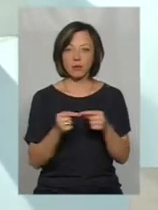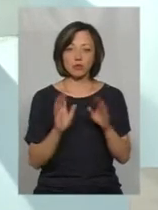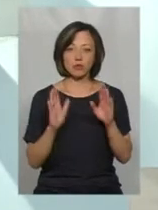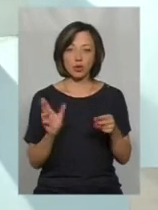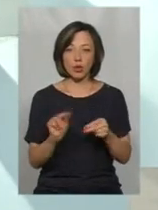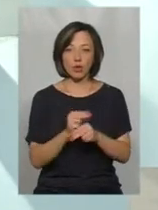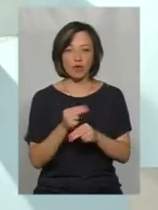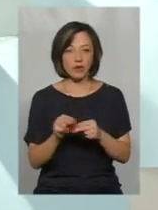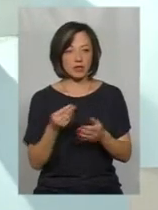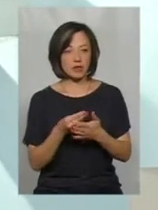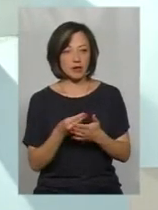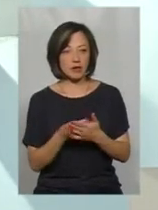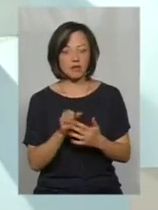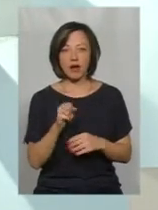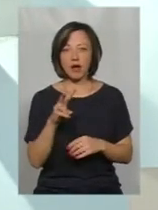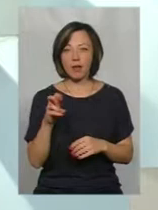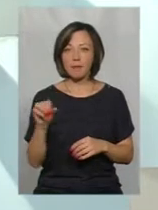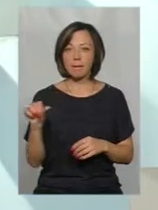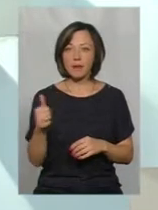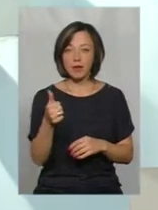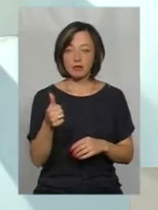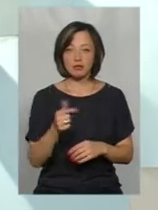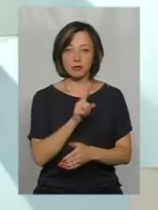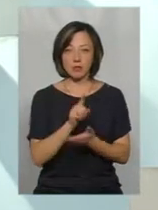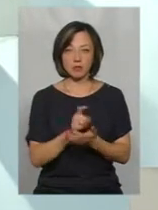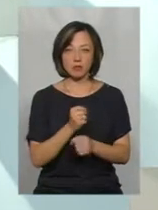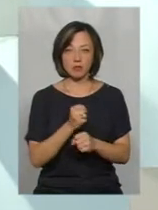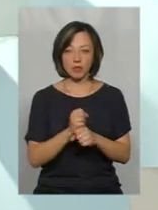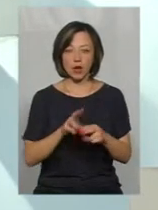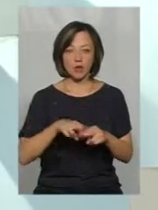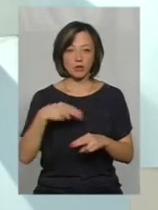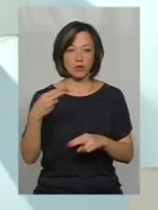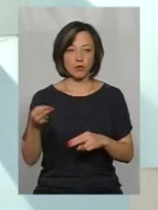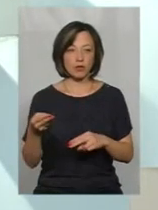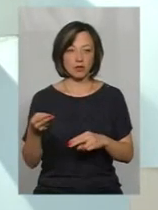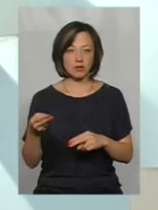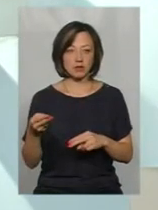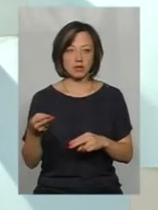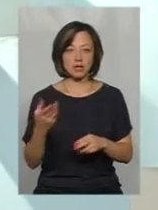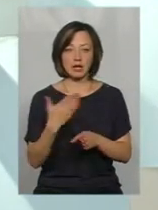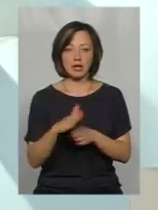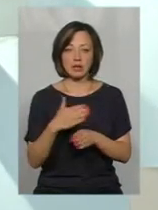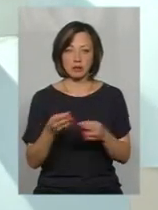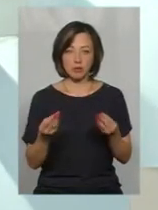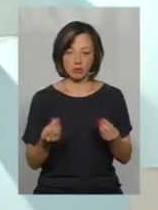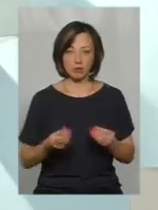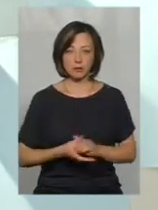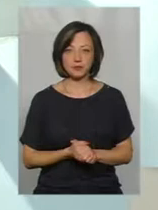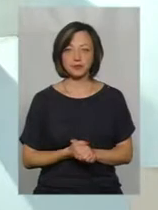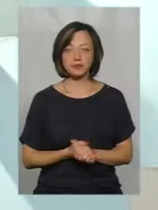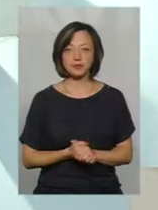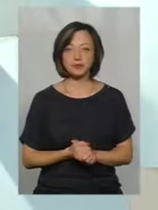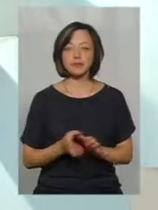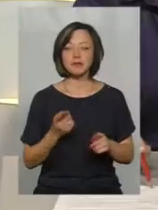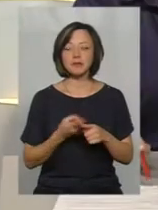коригуватися тариф. Але перше, що ми маємо зробити, ми маємо розрахуватися з кредитними коштами. От, за